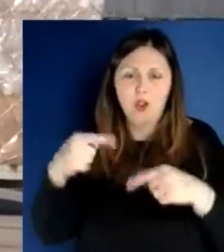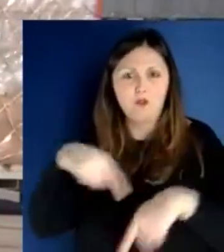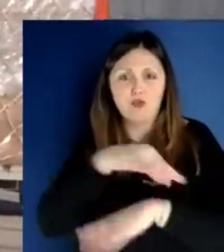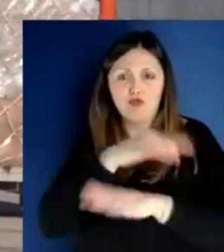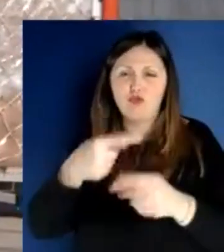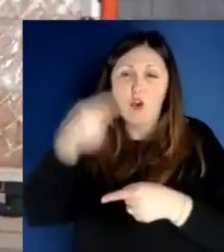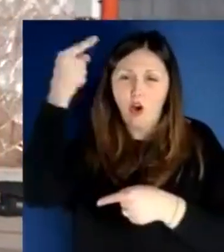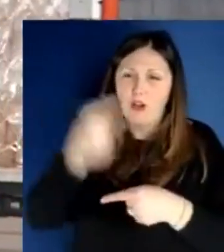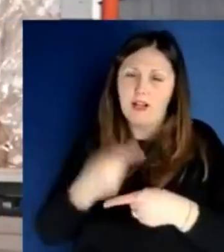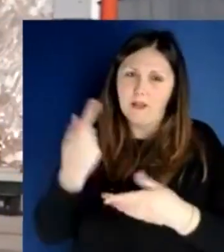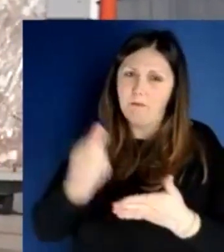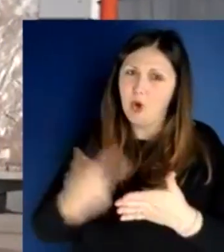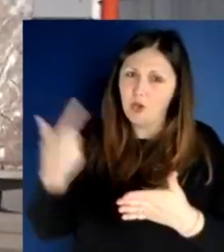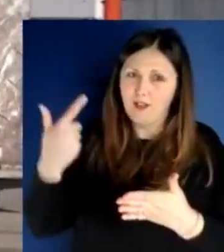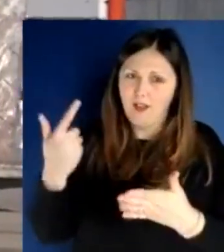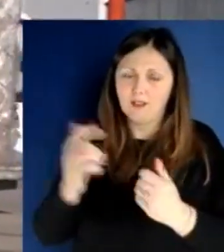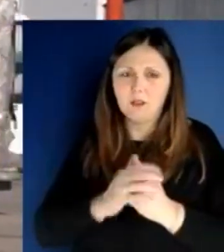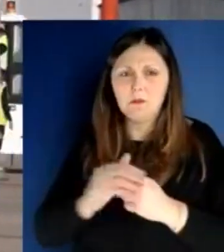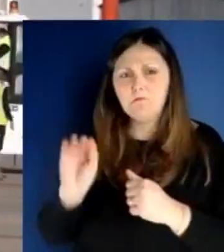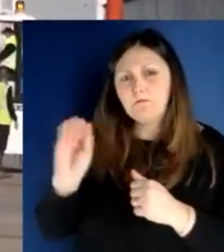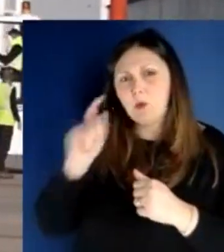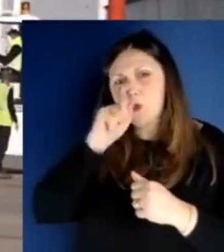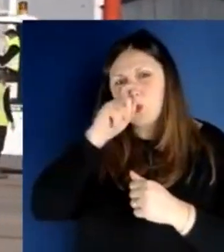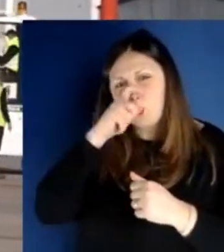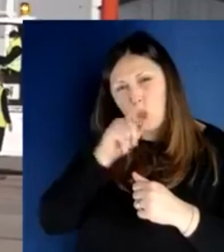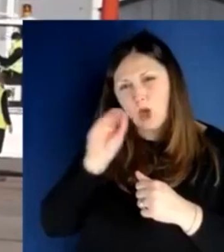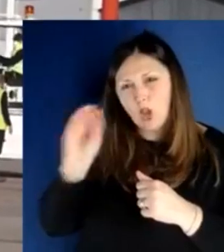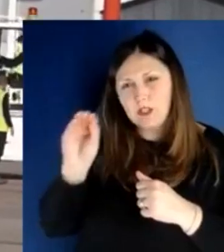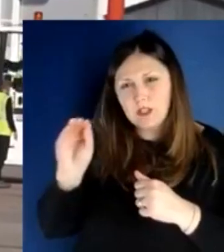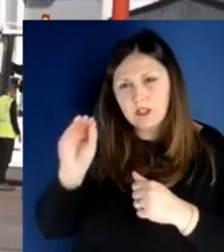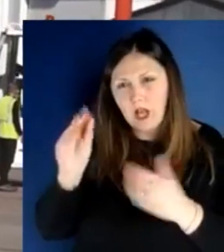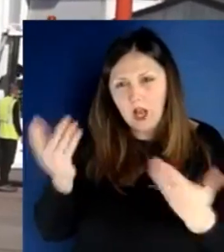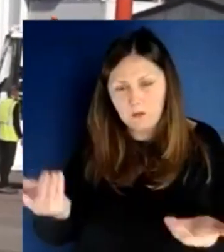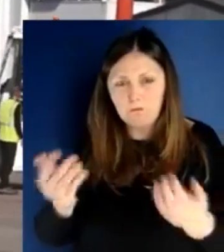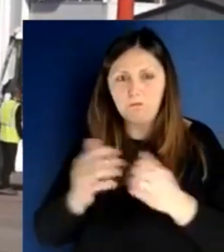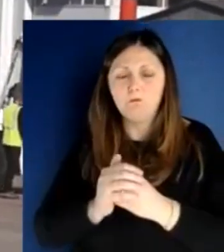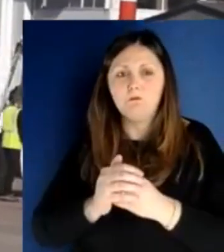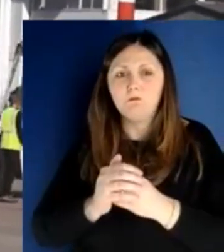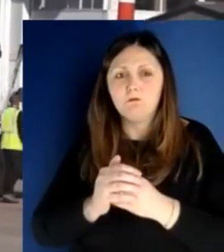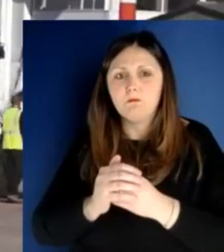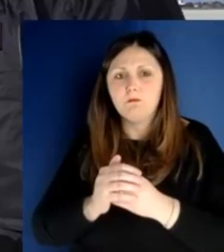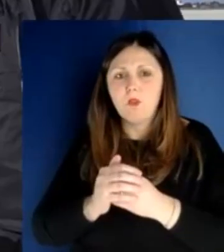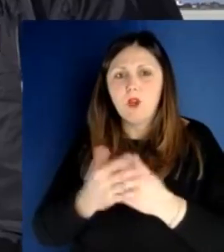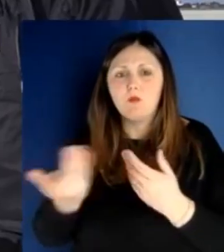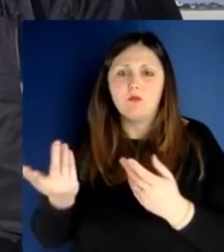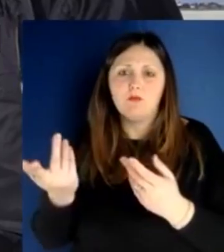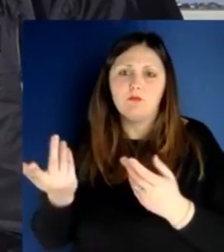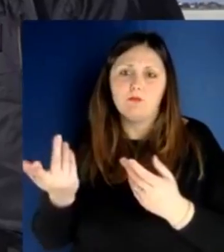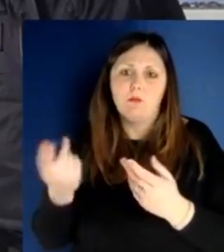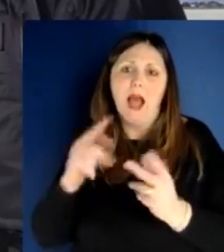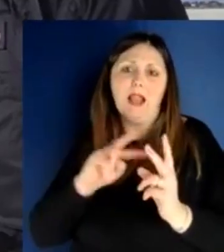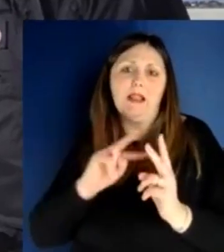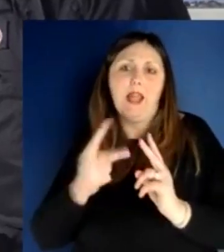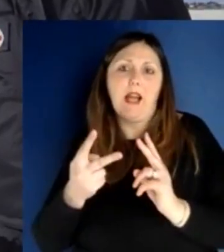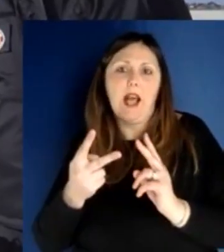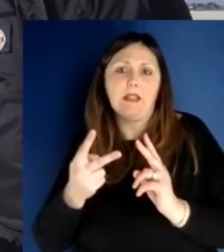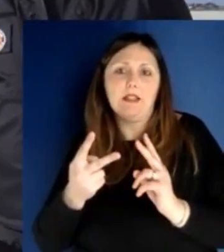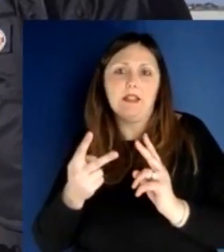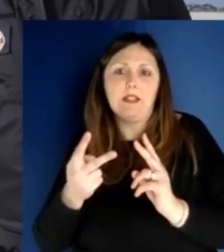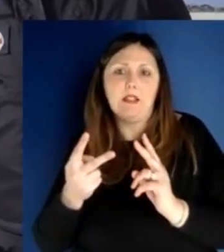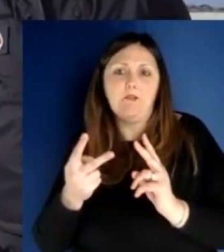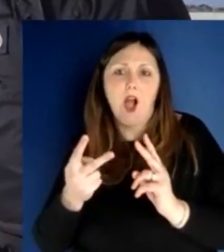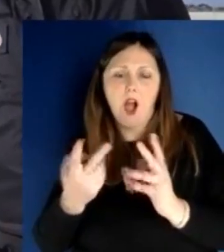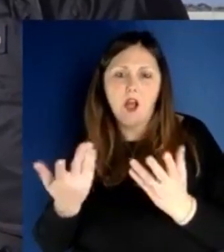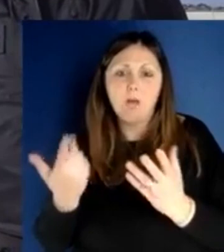trovare un'alternativa, perché questa è un'alternativa, il Dottor Vito Montanaro ha detto, il Presidente è stato in grado subito di trovare un'alternativa,